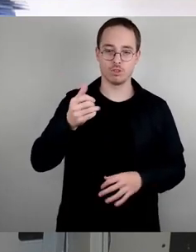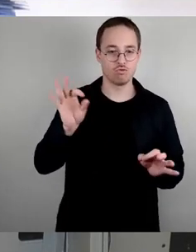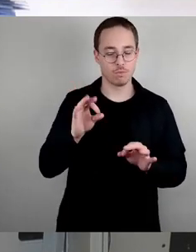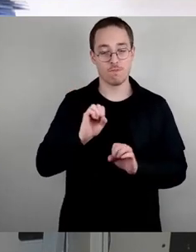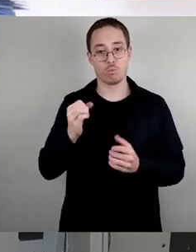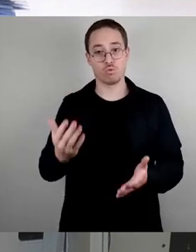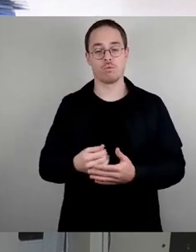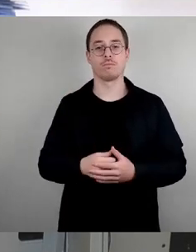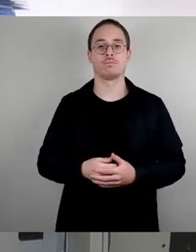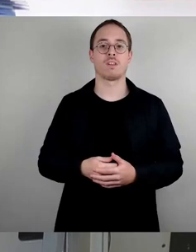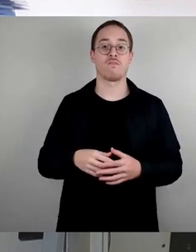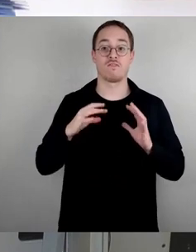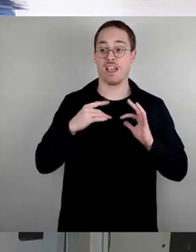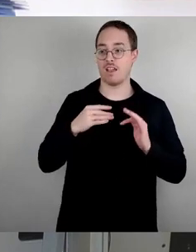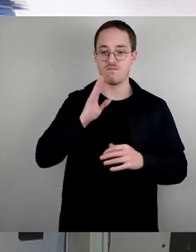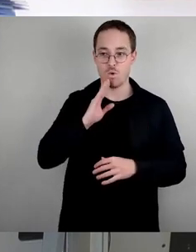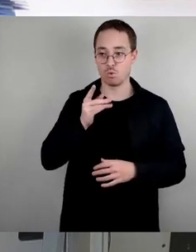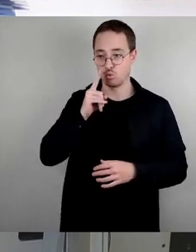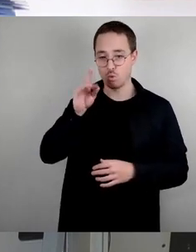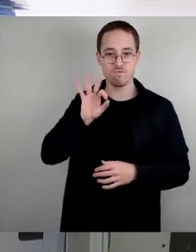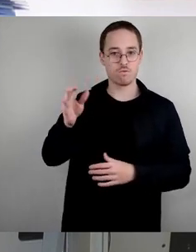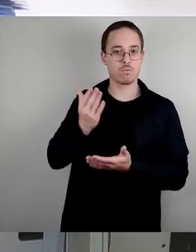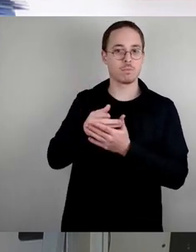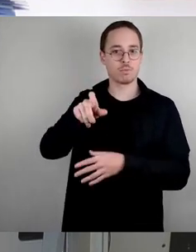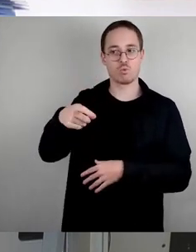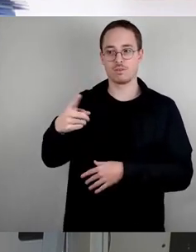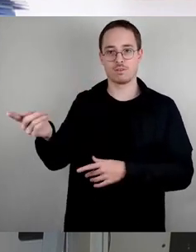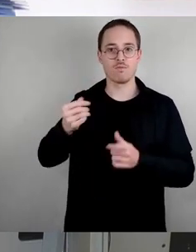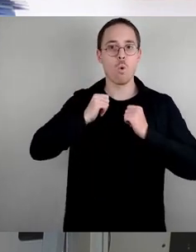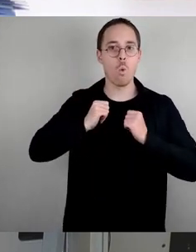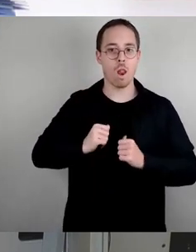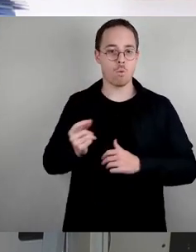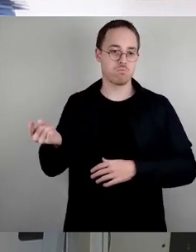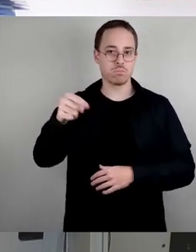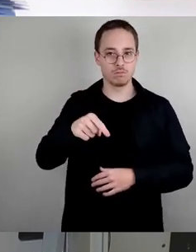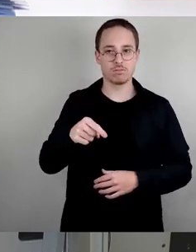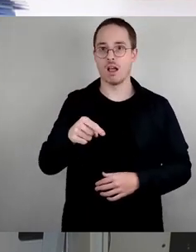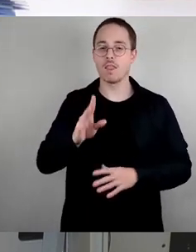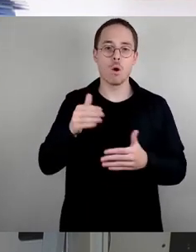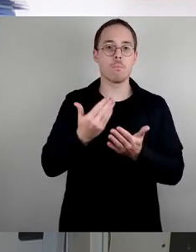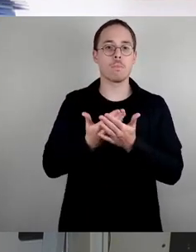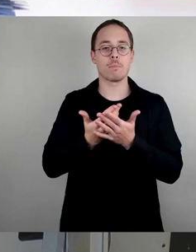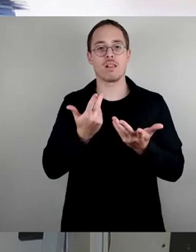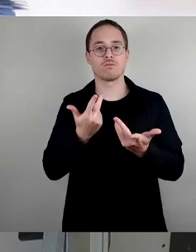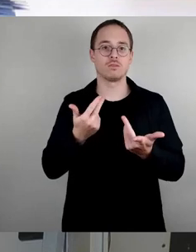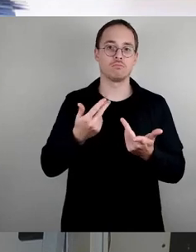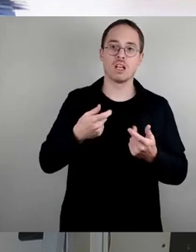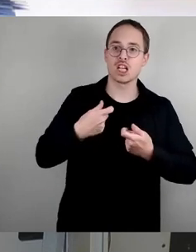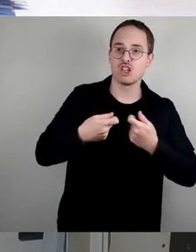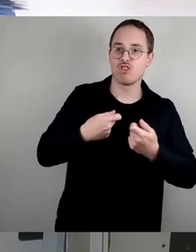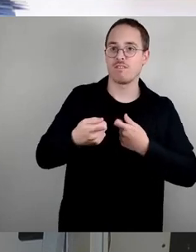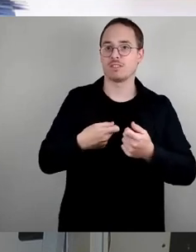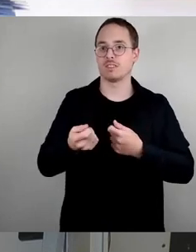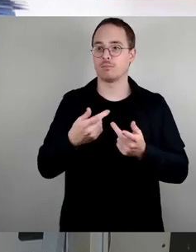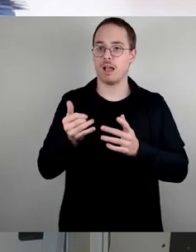Auch für Geschäftsreisen oder Azubis sind diese eine gute Option, wenn man nicht dauerhaft in der Stadt bleibt. Auch denke man beispielsweise an die vielen im Zuge der